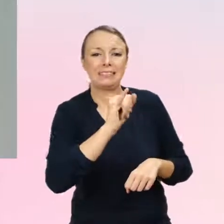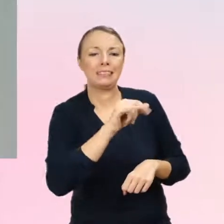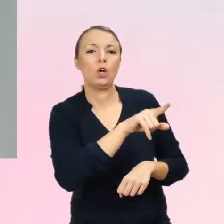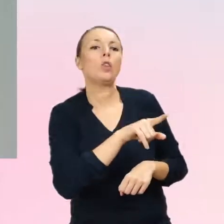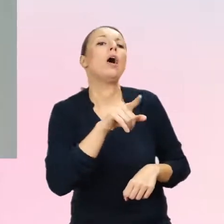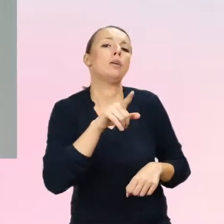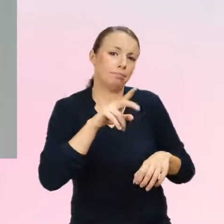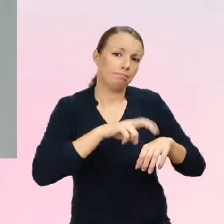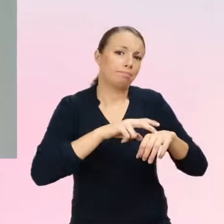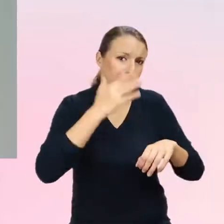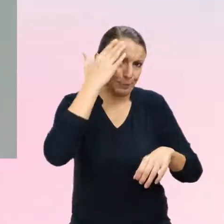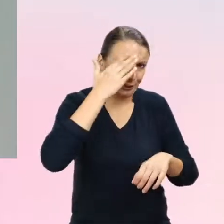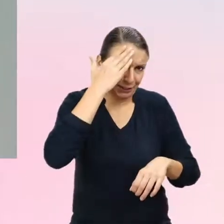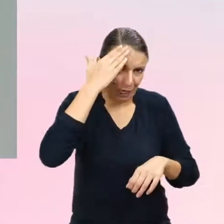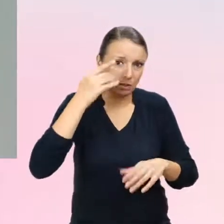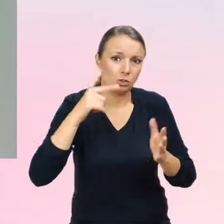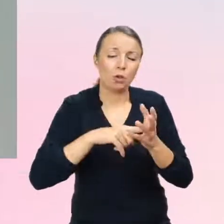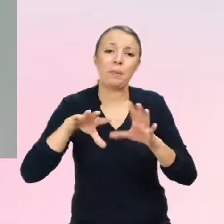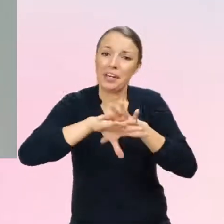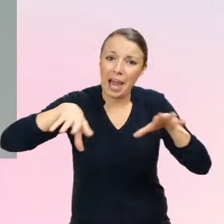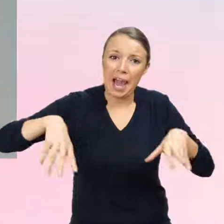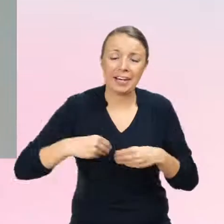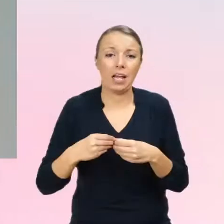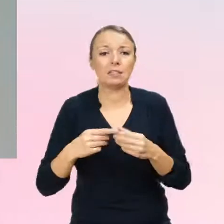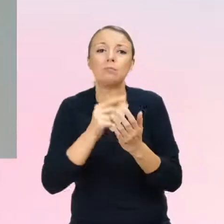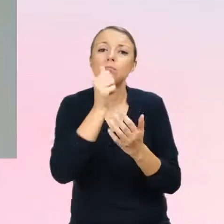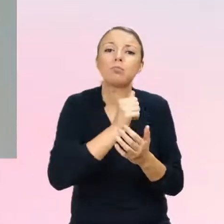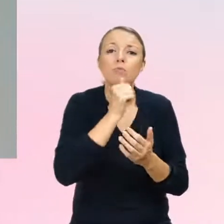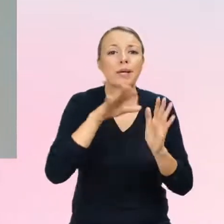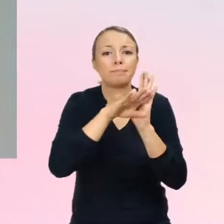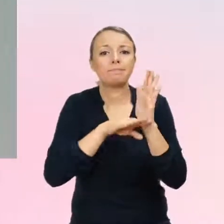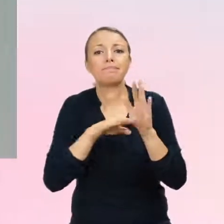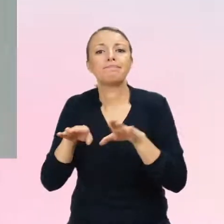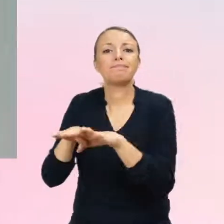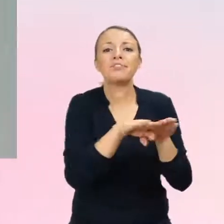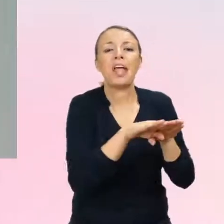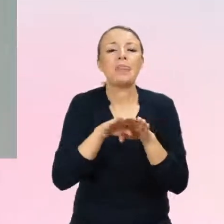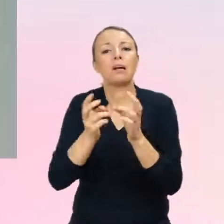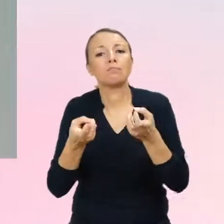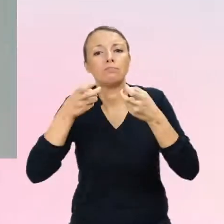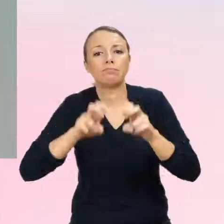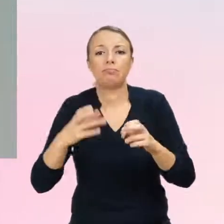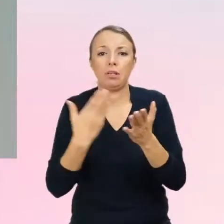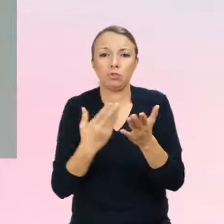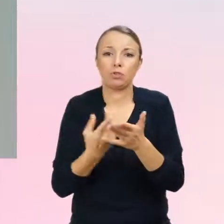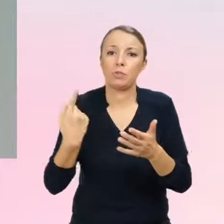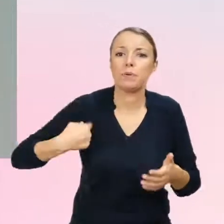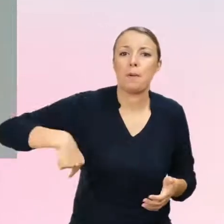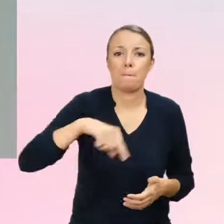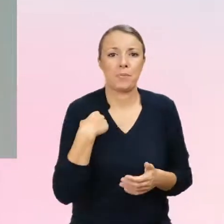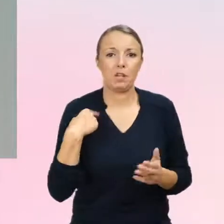my skrzyknęliśmy się i próbujemy jakby te standardy stworzyć, żeby nam było łatwiej pracować